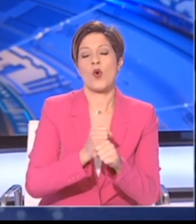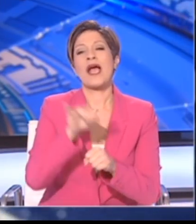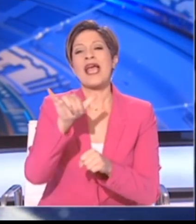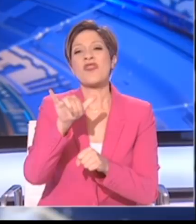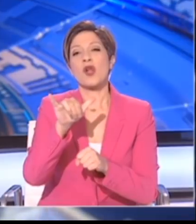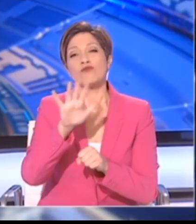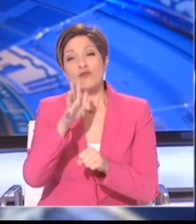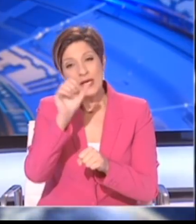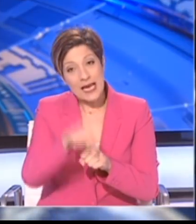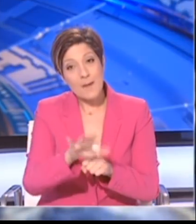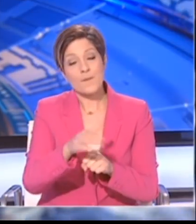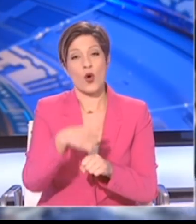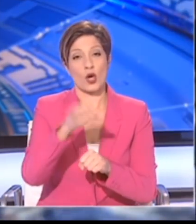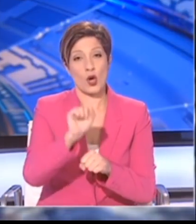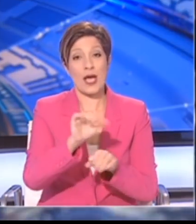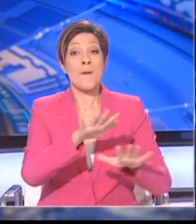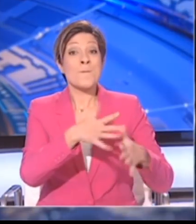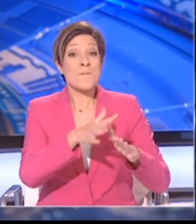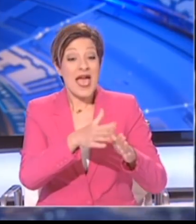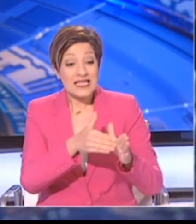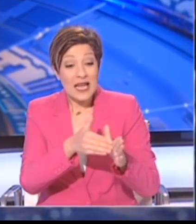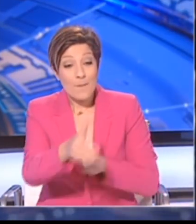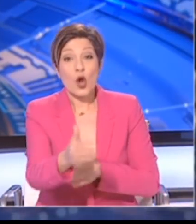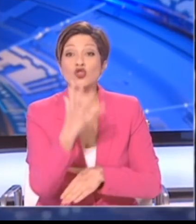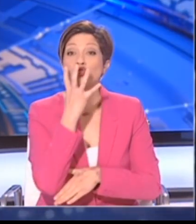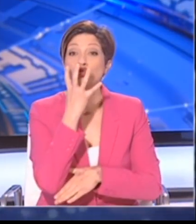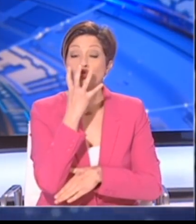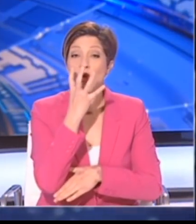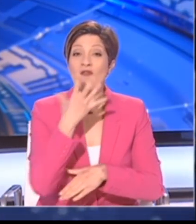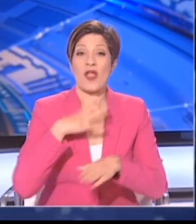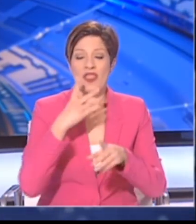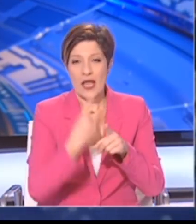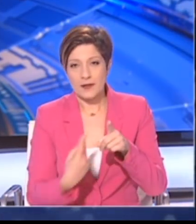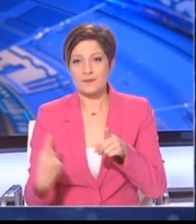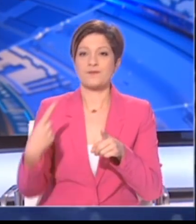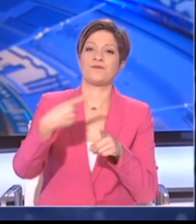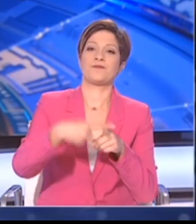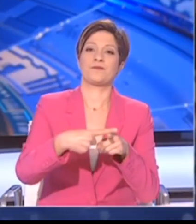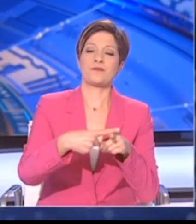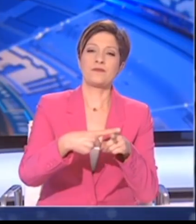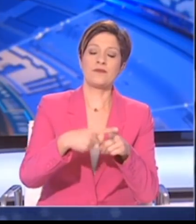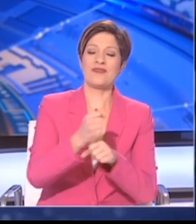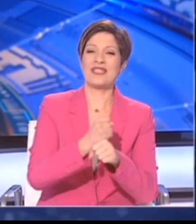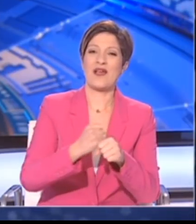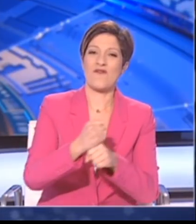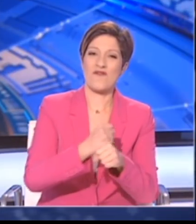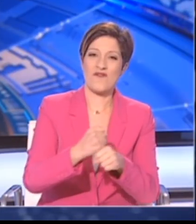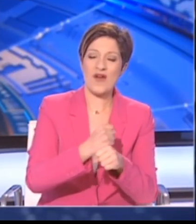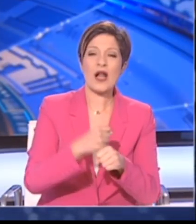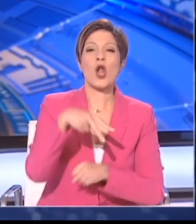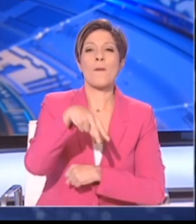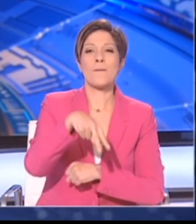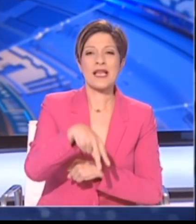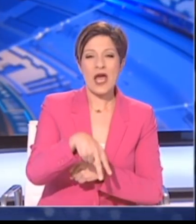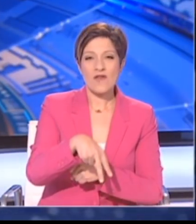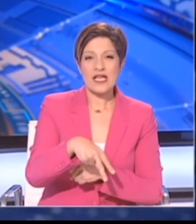χλωροκίνη. Σε μέτρια προς σοβαρή νόσο συνιστάται προς θήκη των αντιρετροϊκών φαρμάκων Λοπιναβύρι